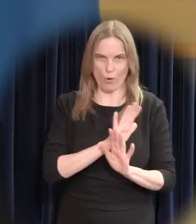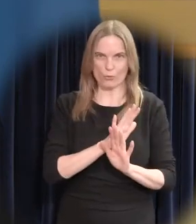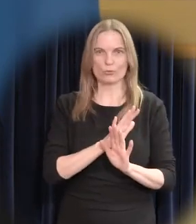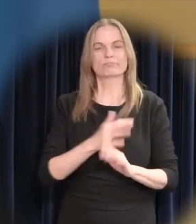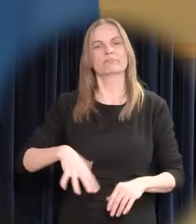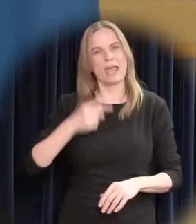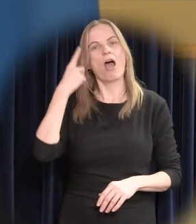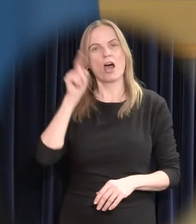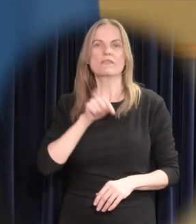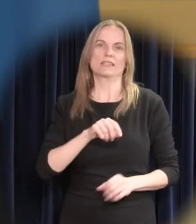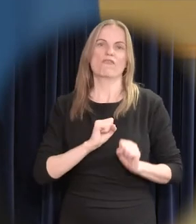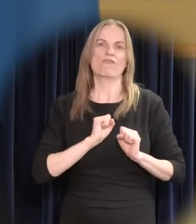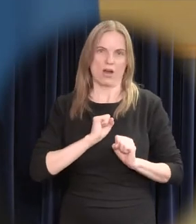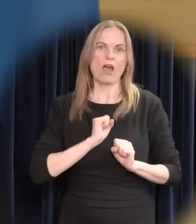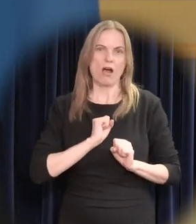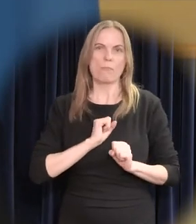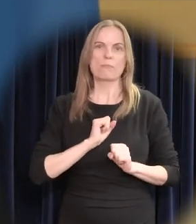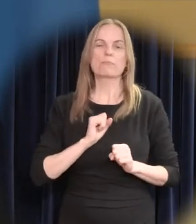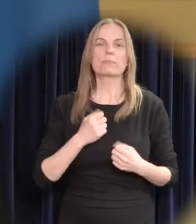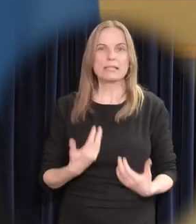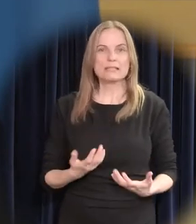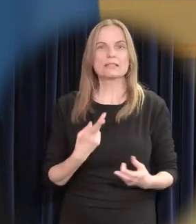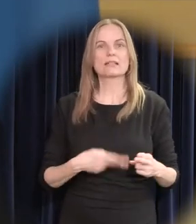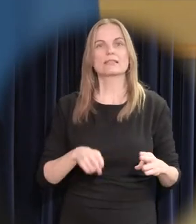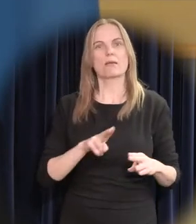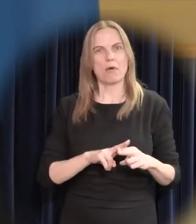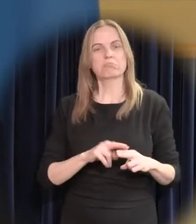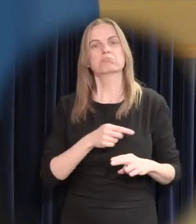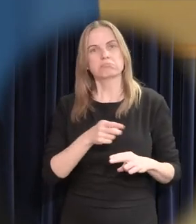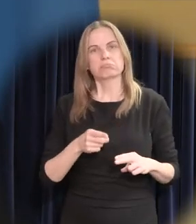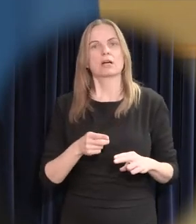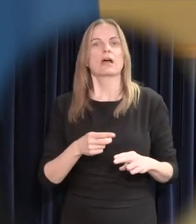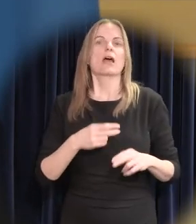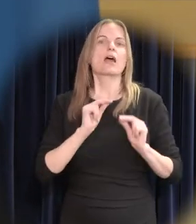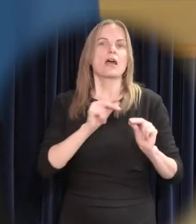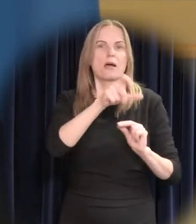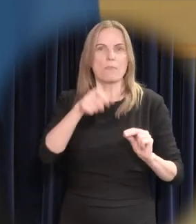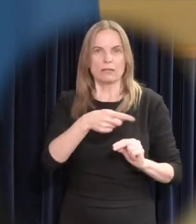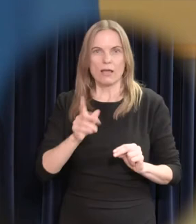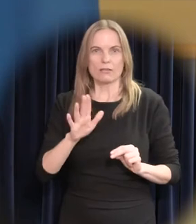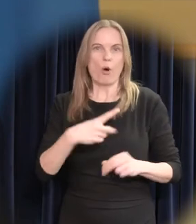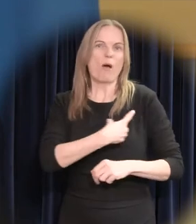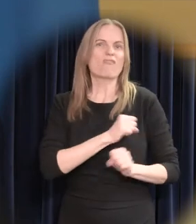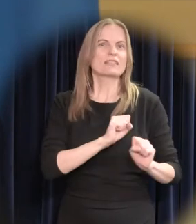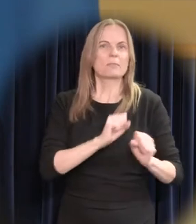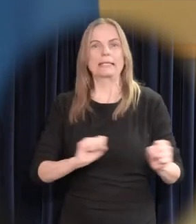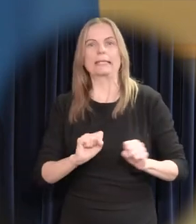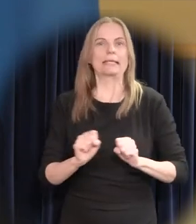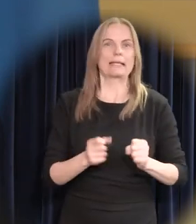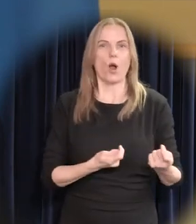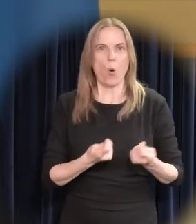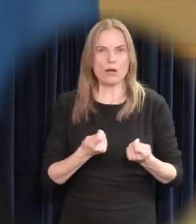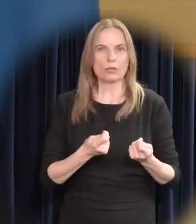paratamatu, et õpetate vaktsineerimise kiirekorraldamine tõi algul kaasa kahetsusväärsed koordineerimatust. Ent ma olen